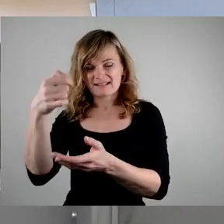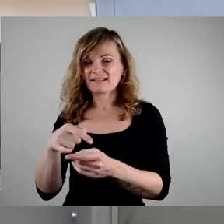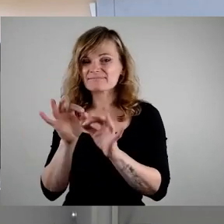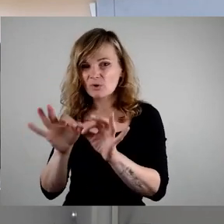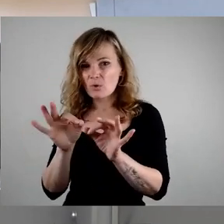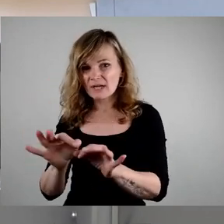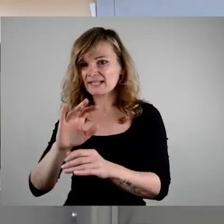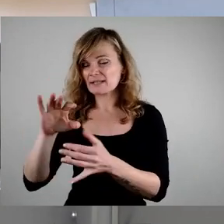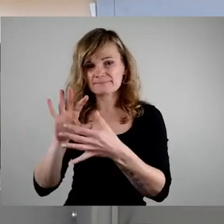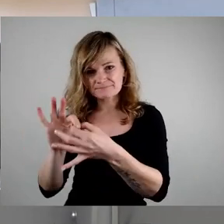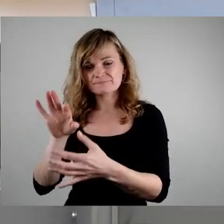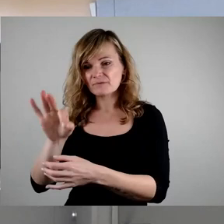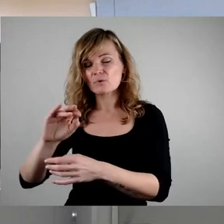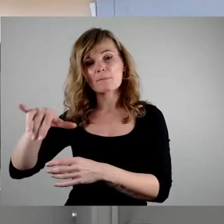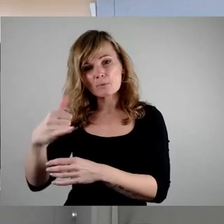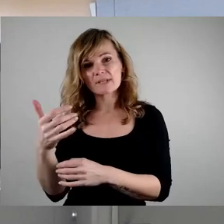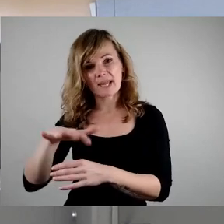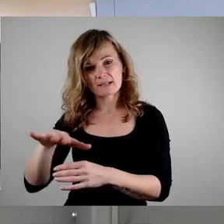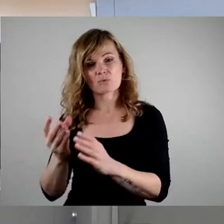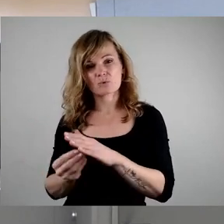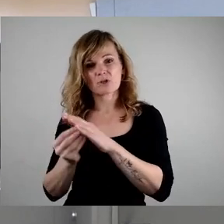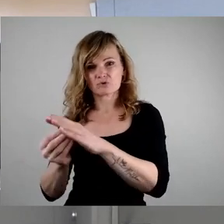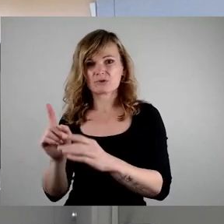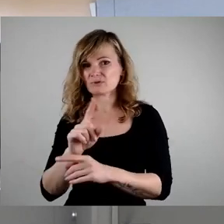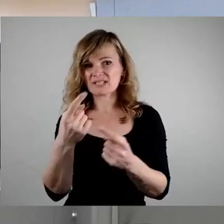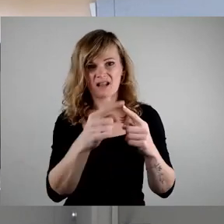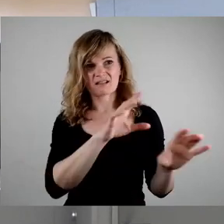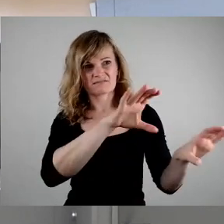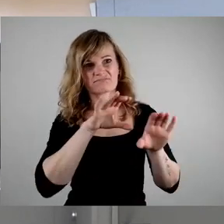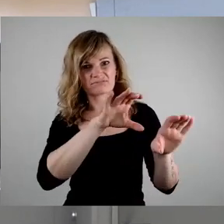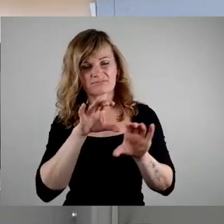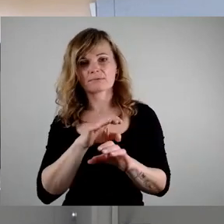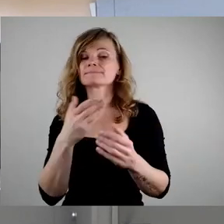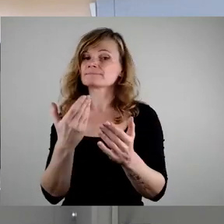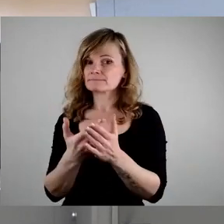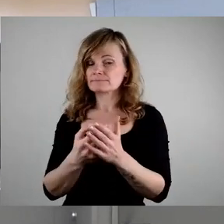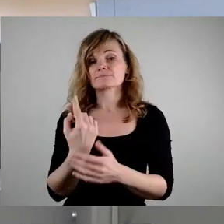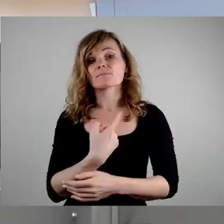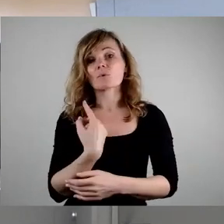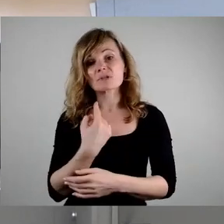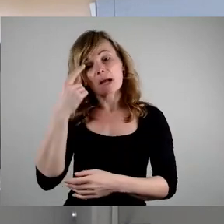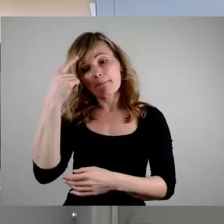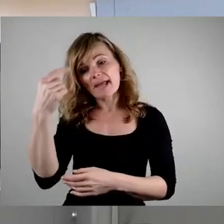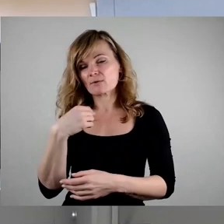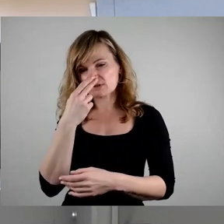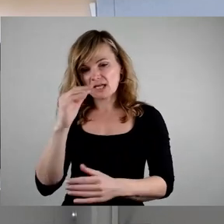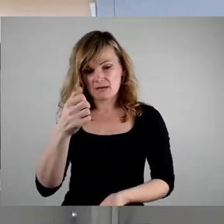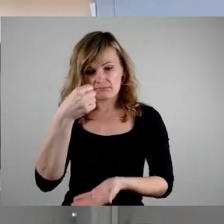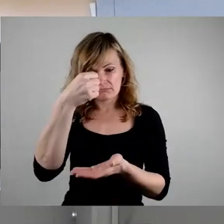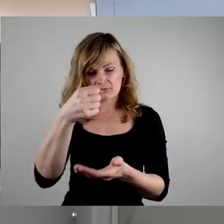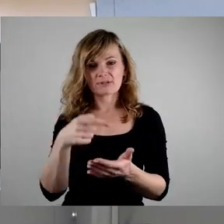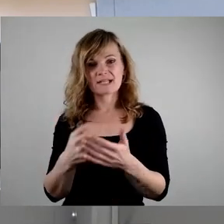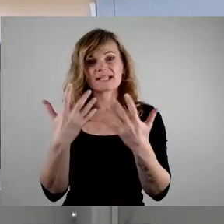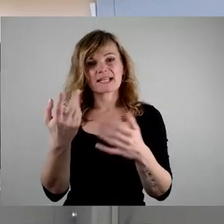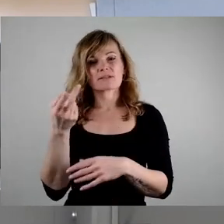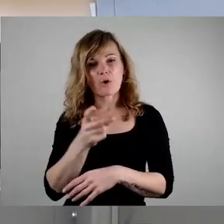Projekte vor Ort unterstützen. Und dafür reichen unserer Meinung nach die zur Verfügung stehenden 10 Euro